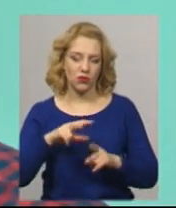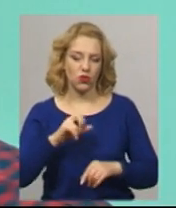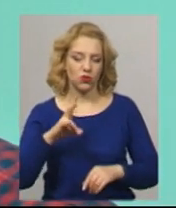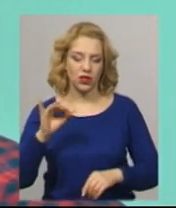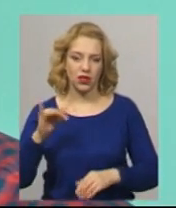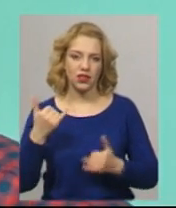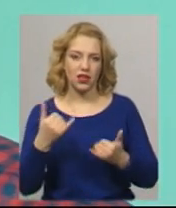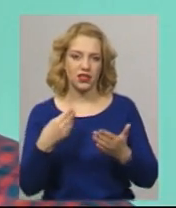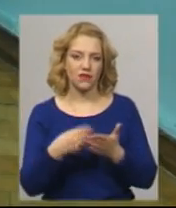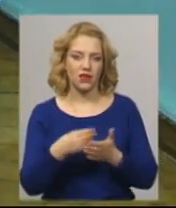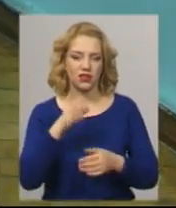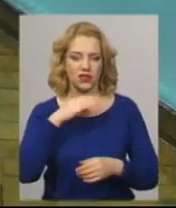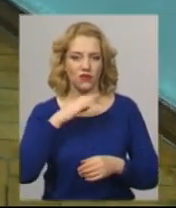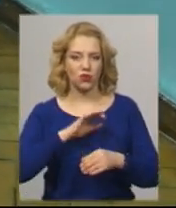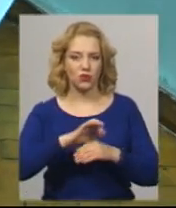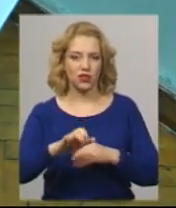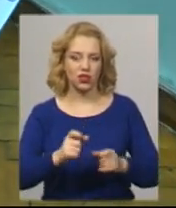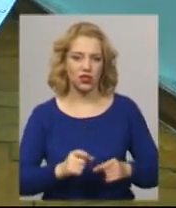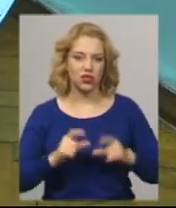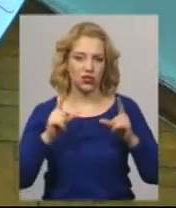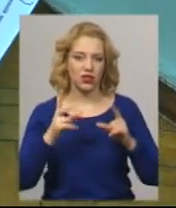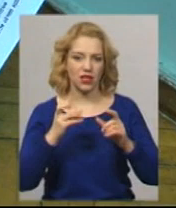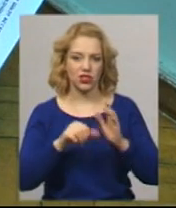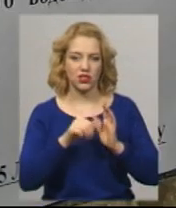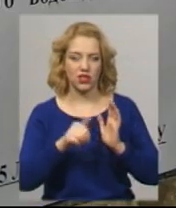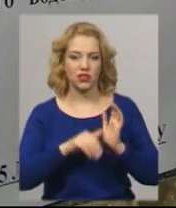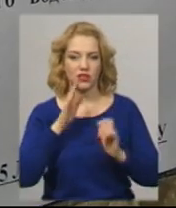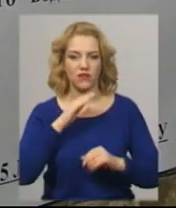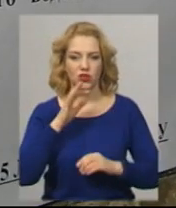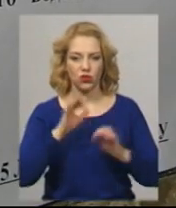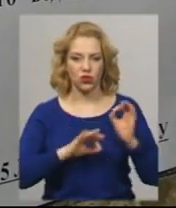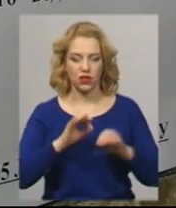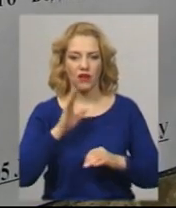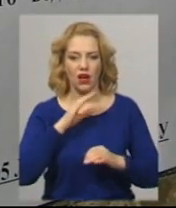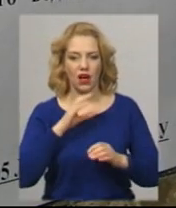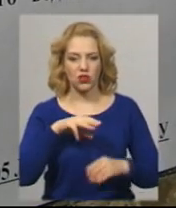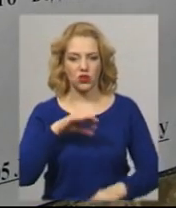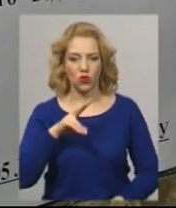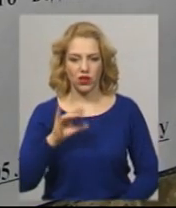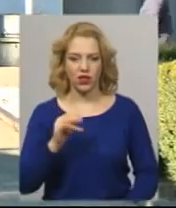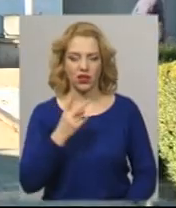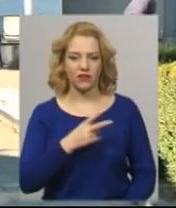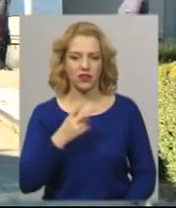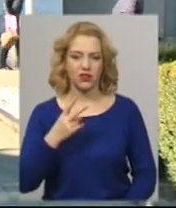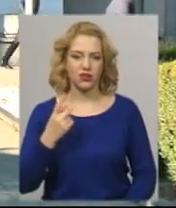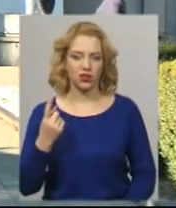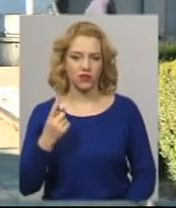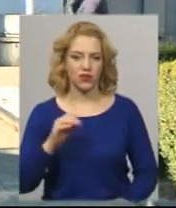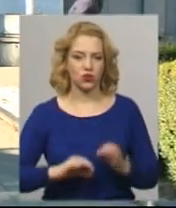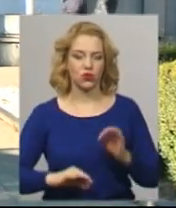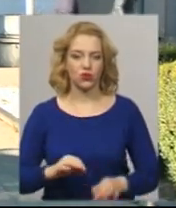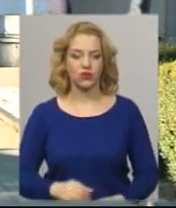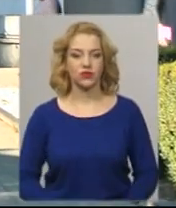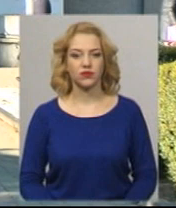наразі вартість водопостачання зросла на 16%, водовідведення – на 21%. Неля Шпулак, Юрій Чорний,